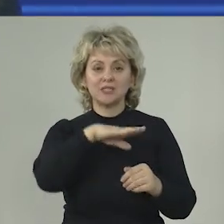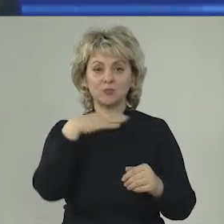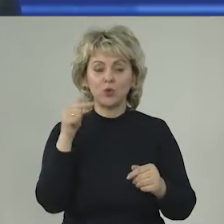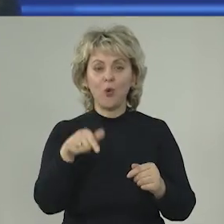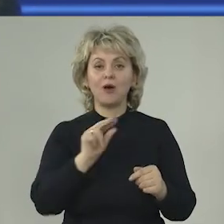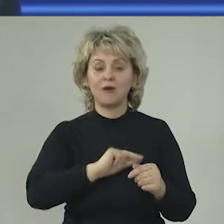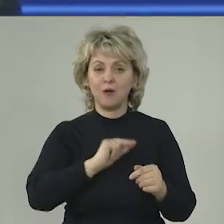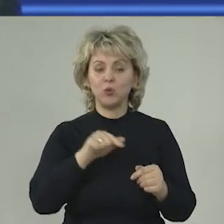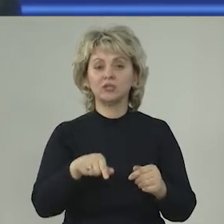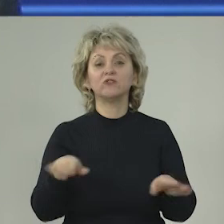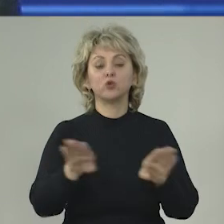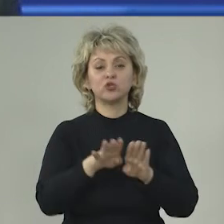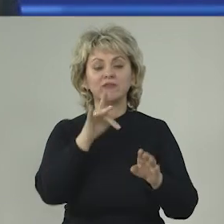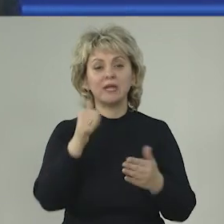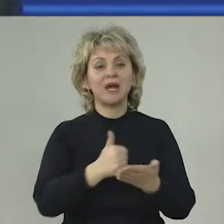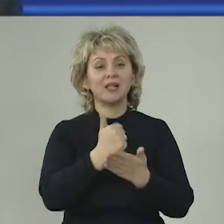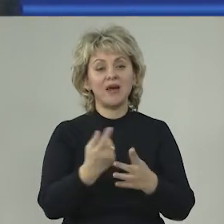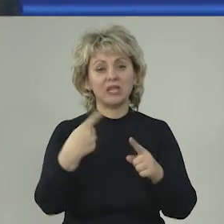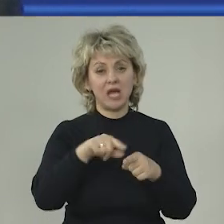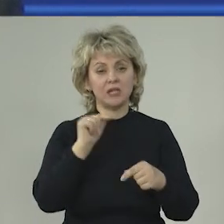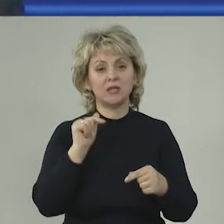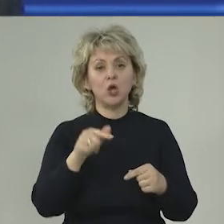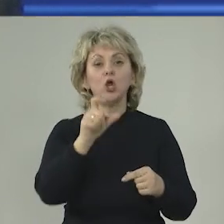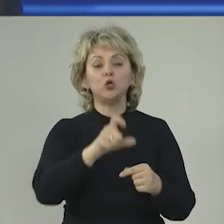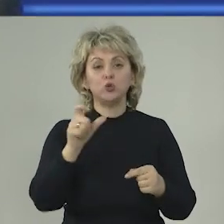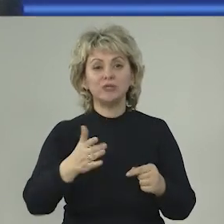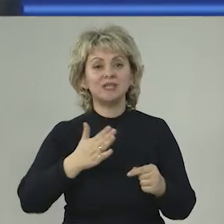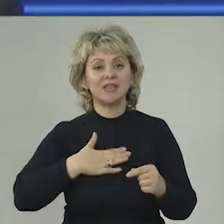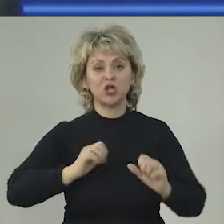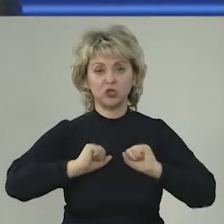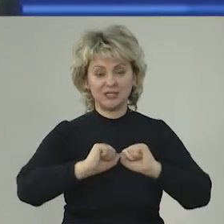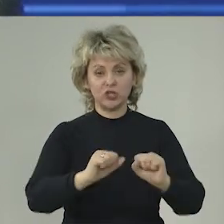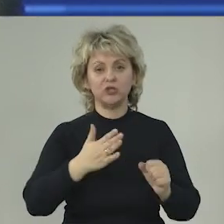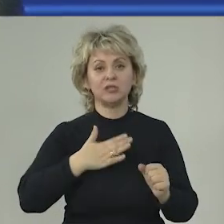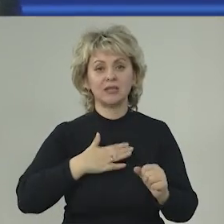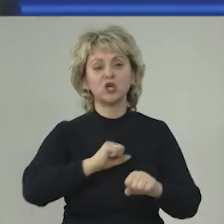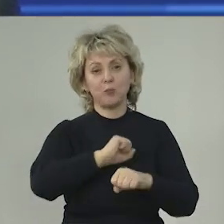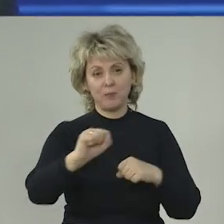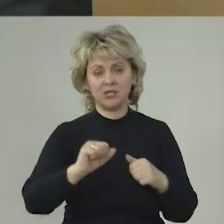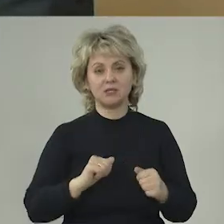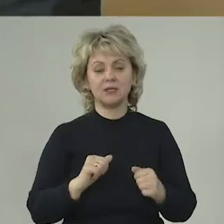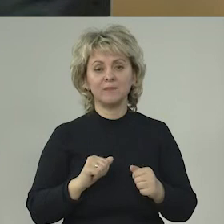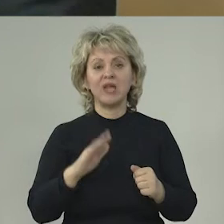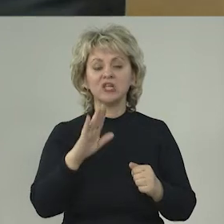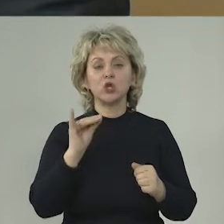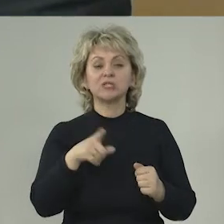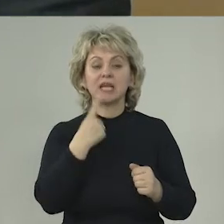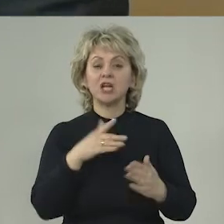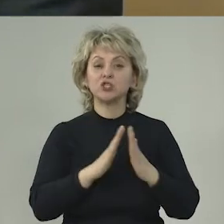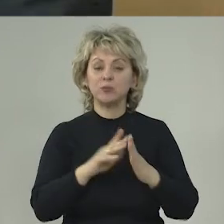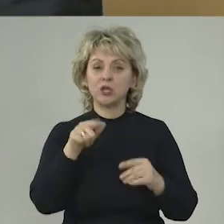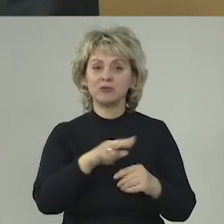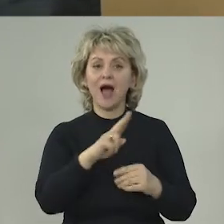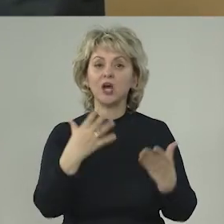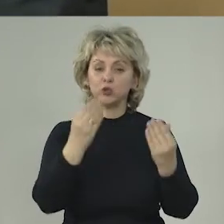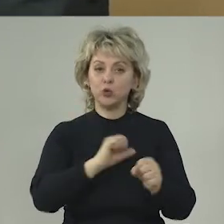масса работы, и в то же время главные из них это люди, наши защитники и наши победители. – Василий Юрьевич, скажите,